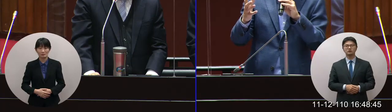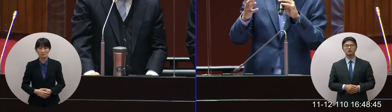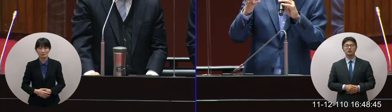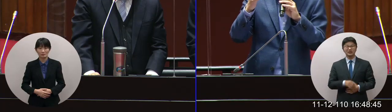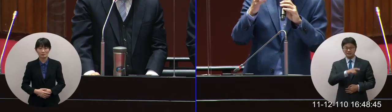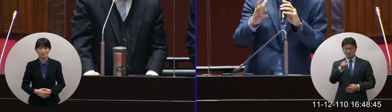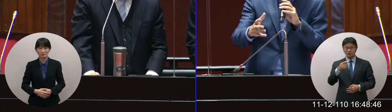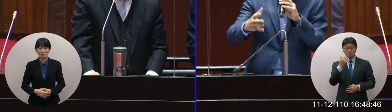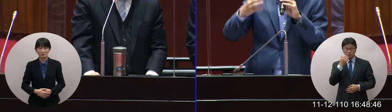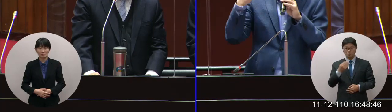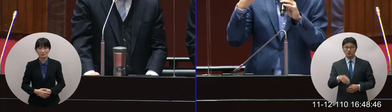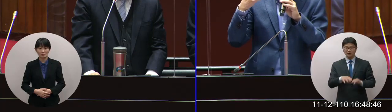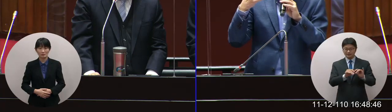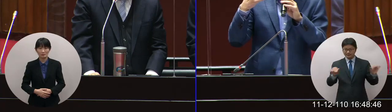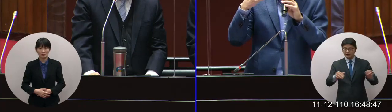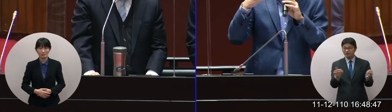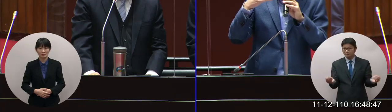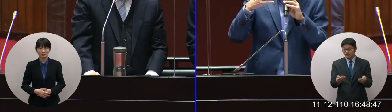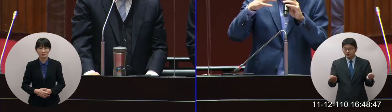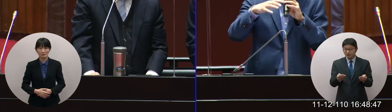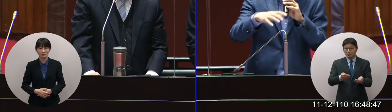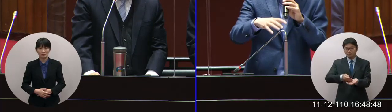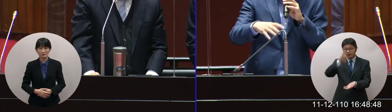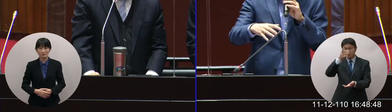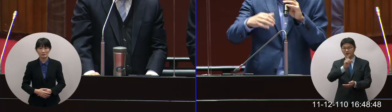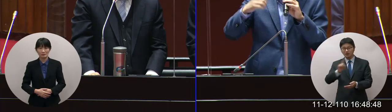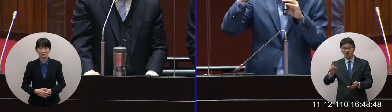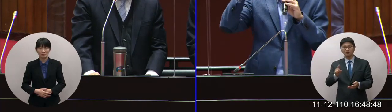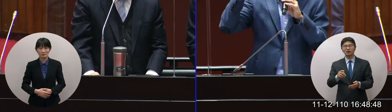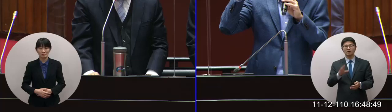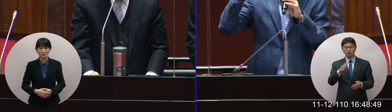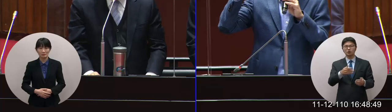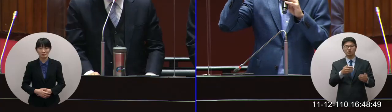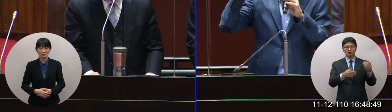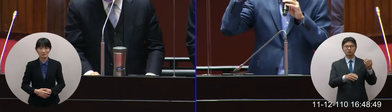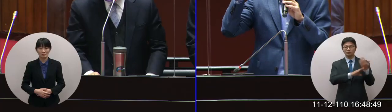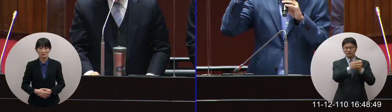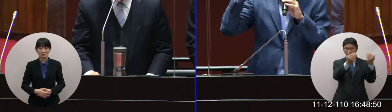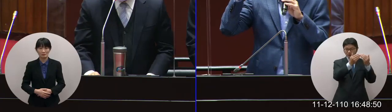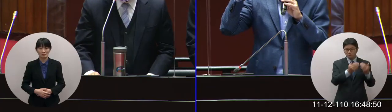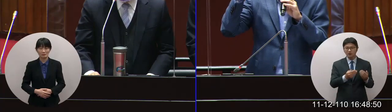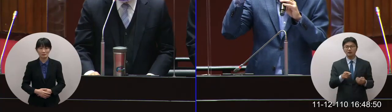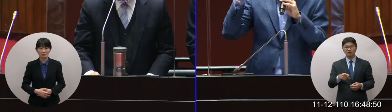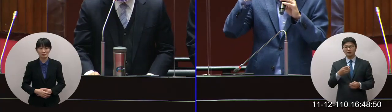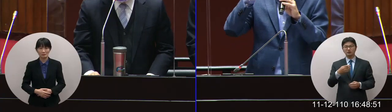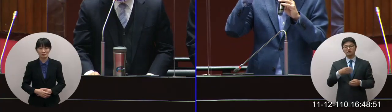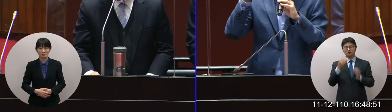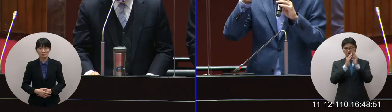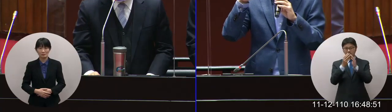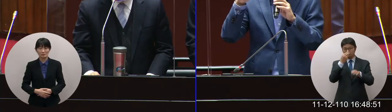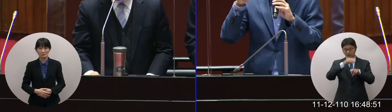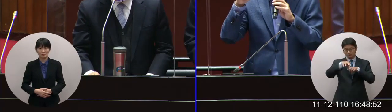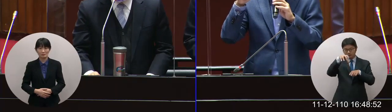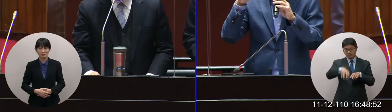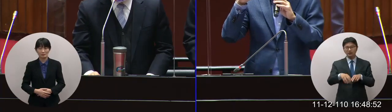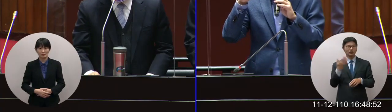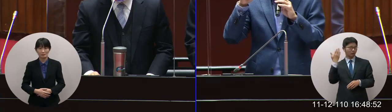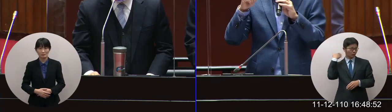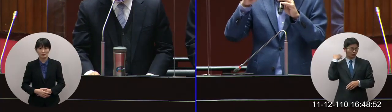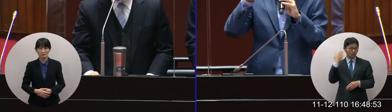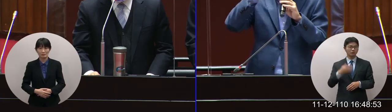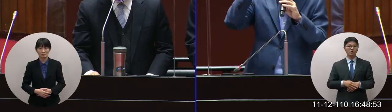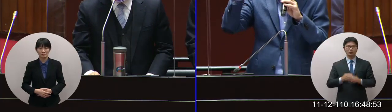因為你們有比照組現在桃園高鐵站後面已經國泰已經開發了22公頃